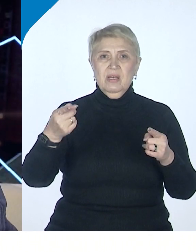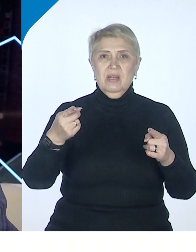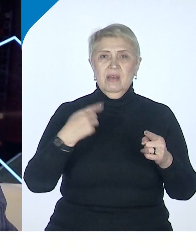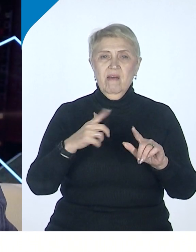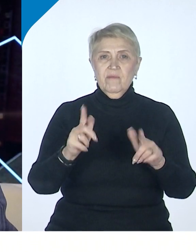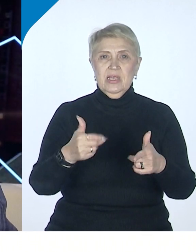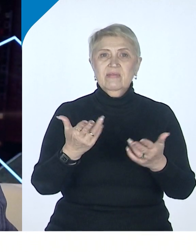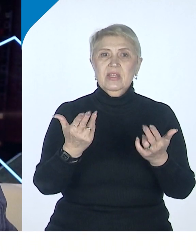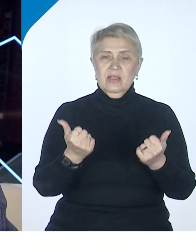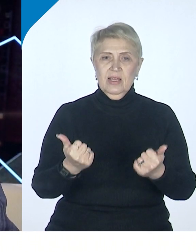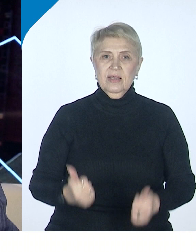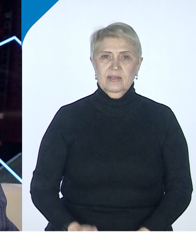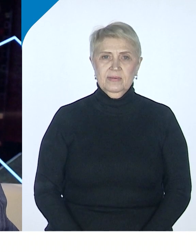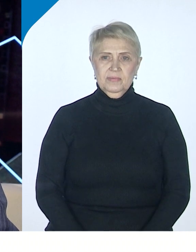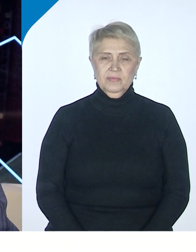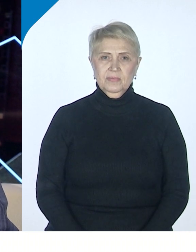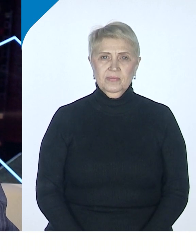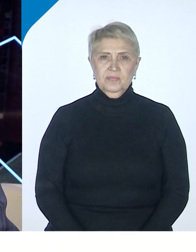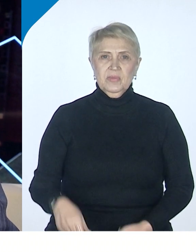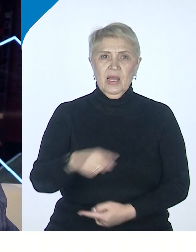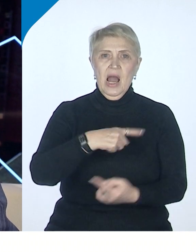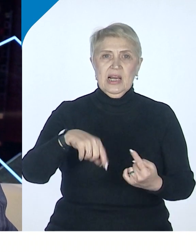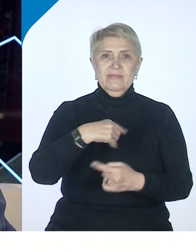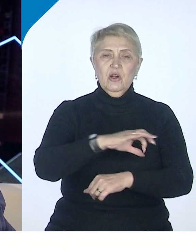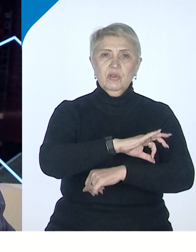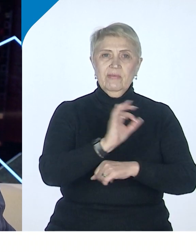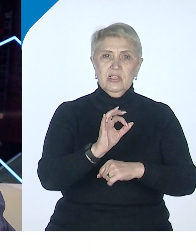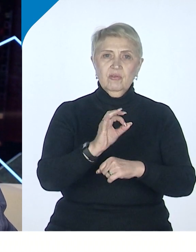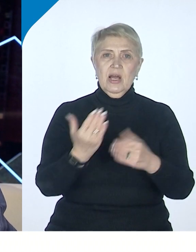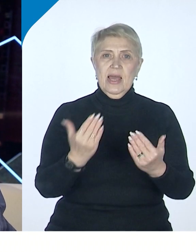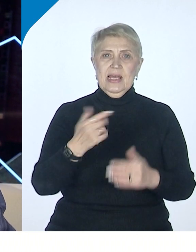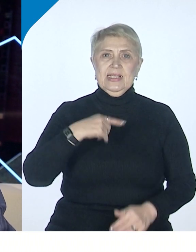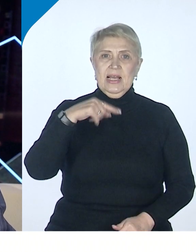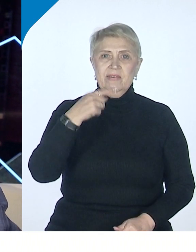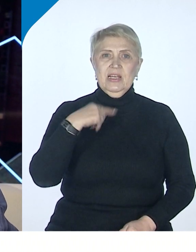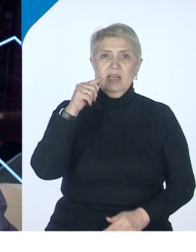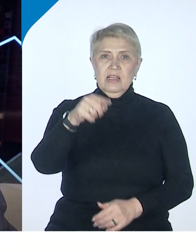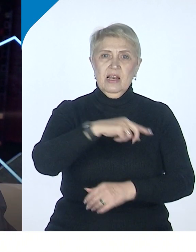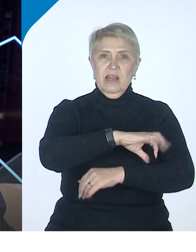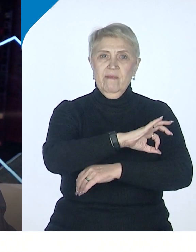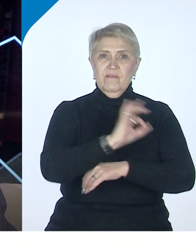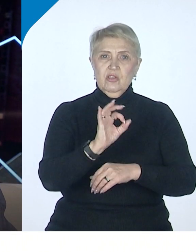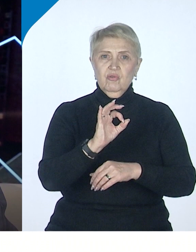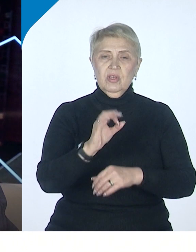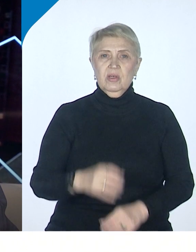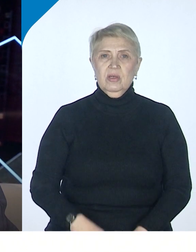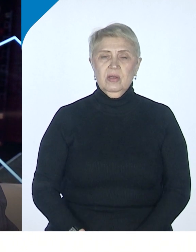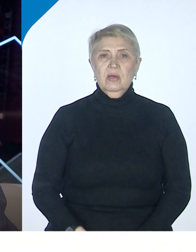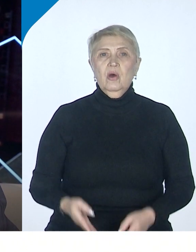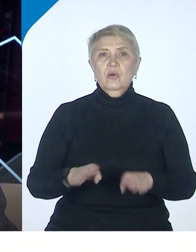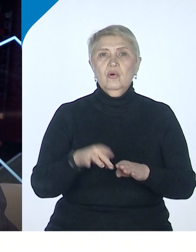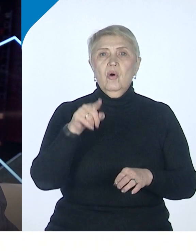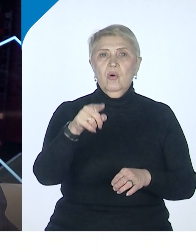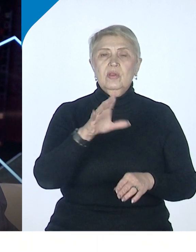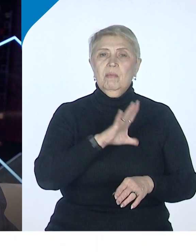ну, разворот на Восток, если говорить о Дальнем Востоке самом по себе, то он